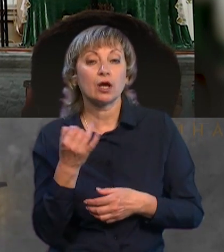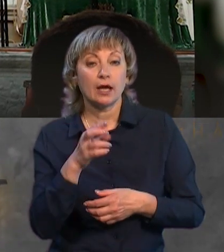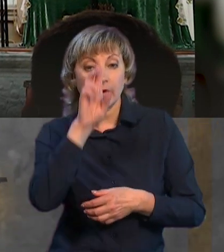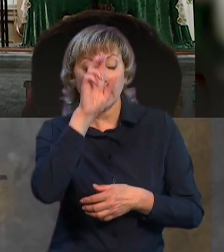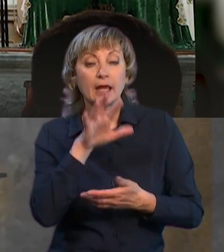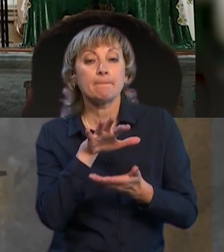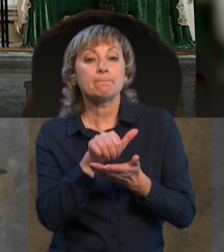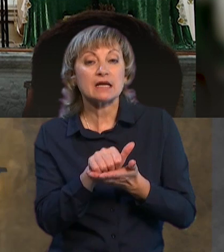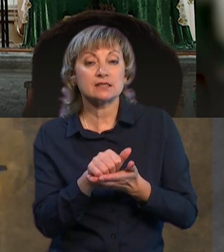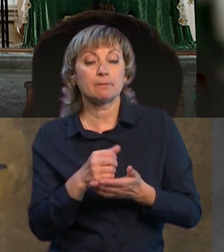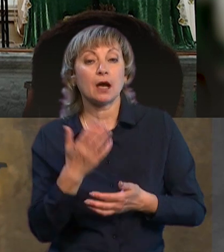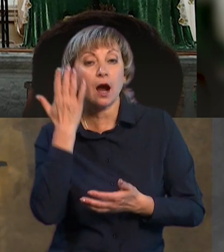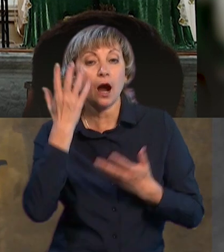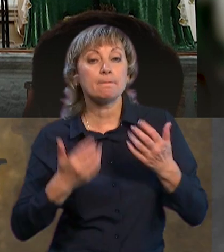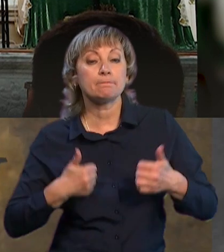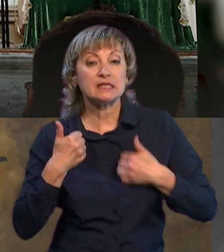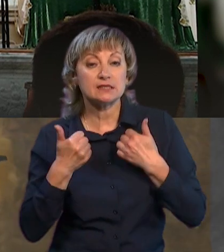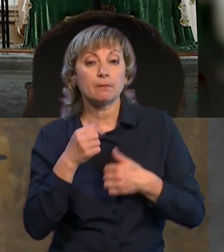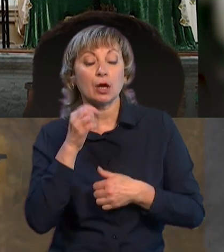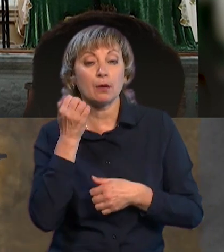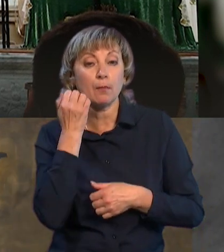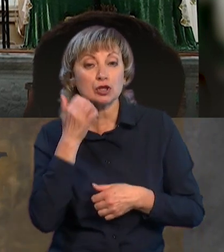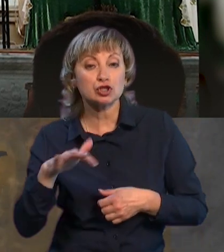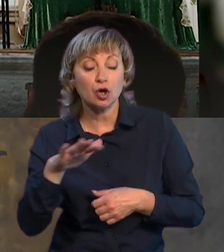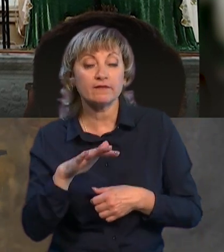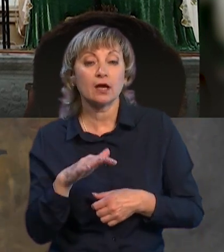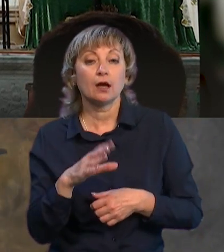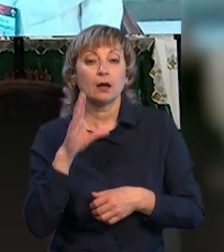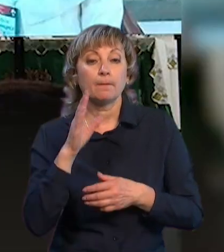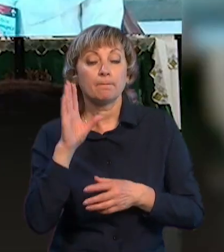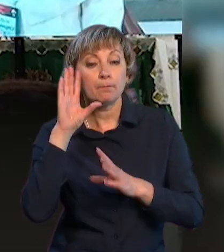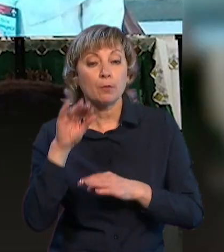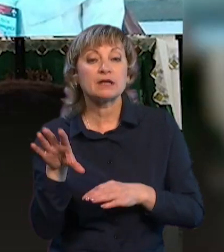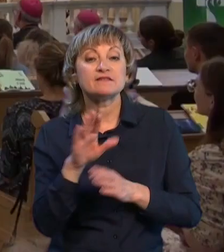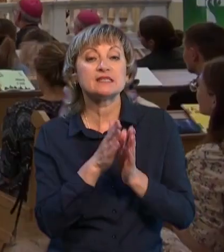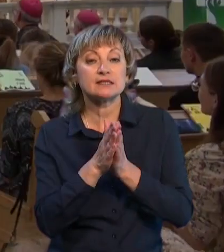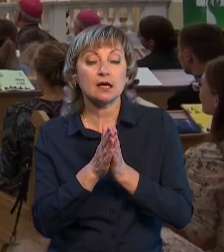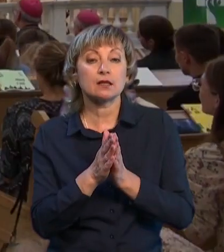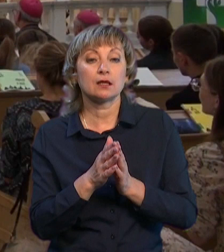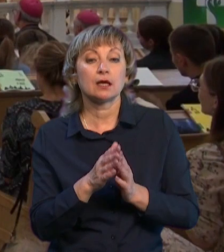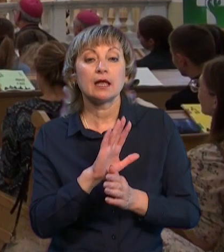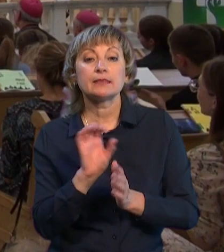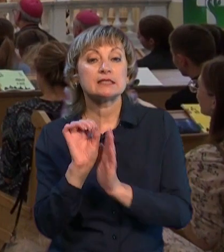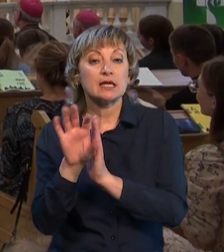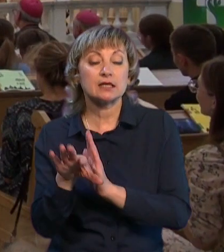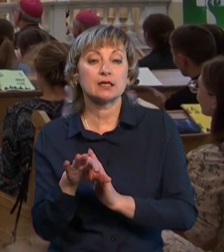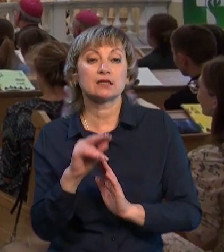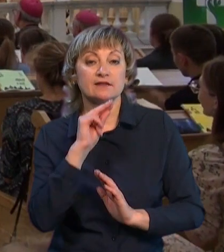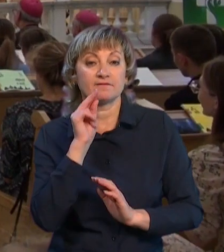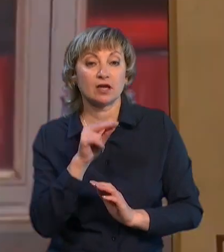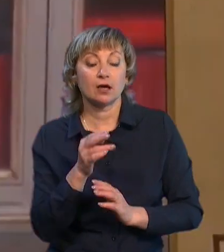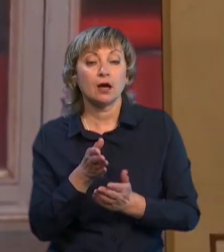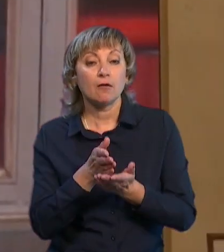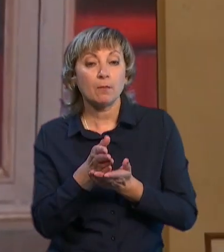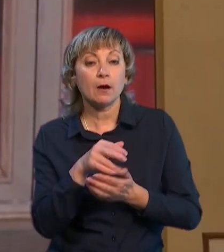амбіціями Московії. Попри всі заклики не закидати якихось звинувачень в бік